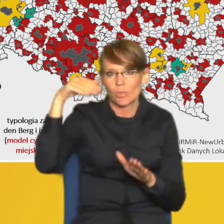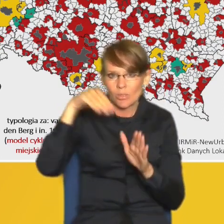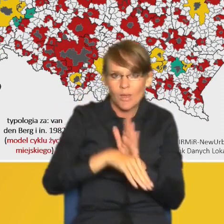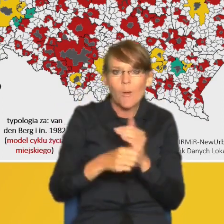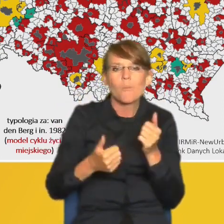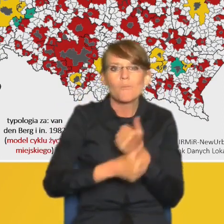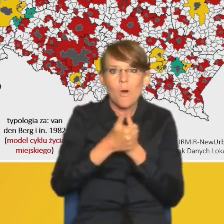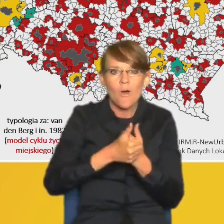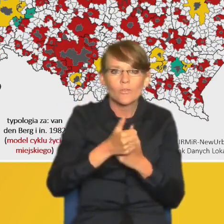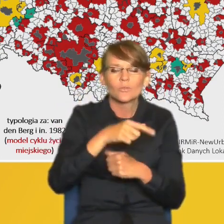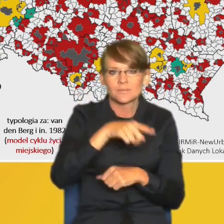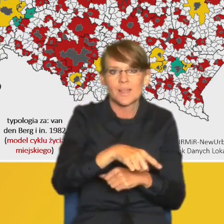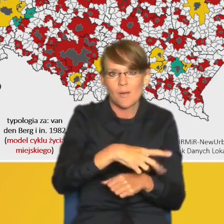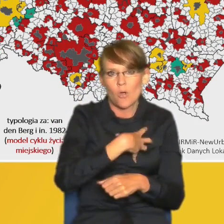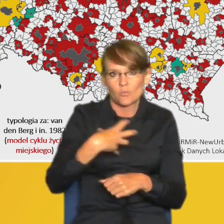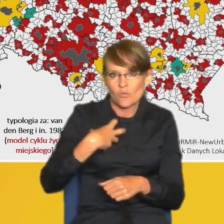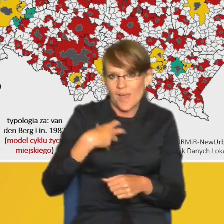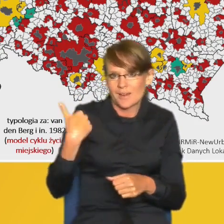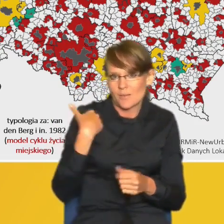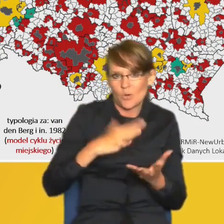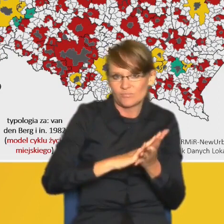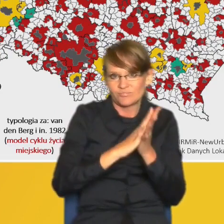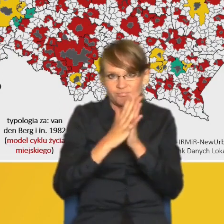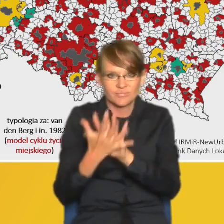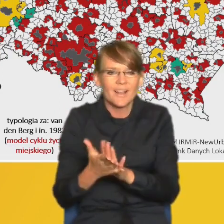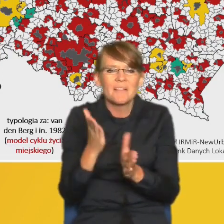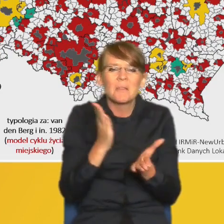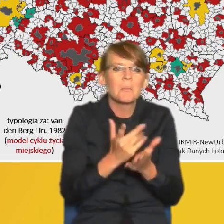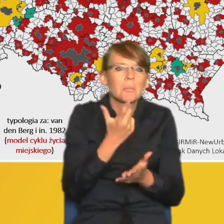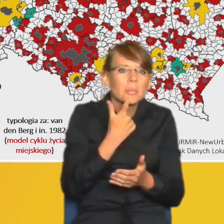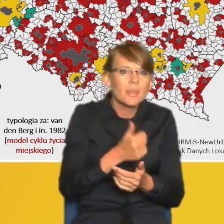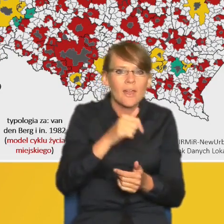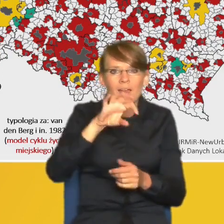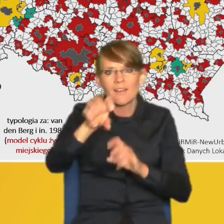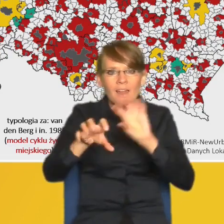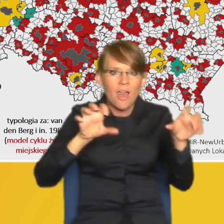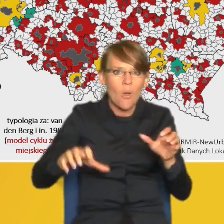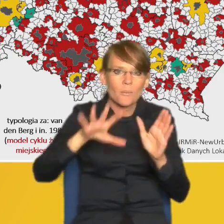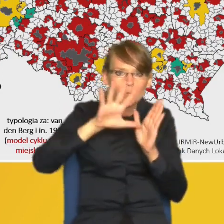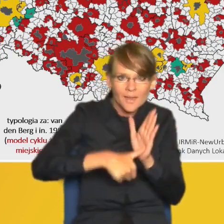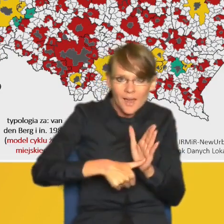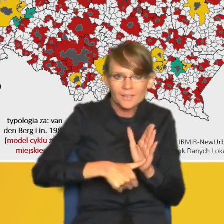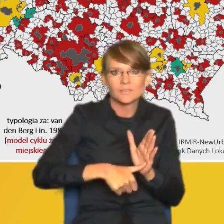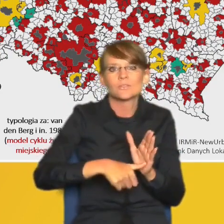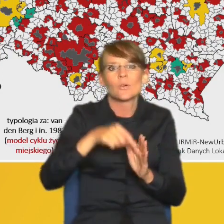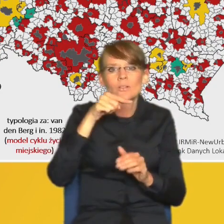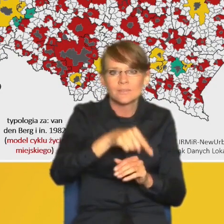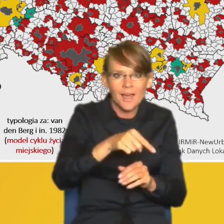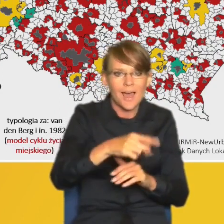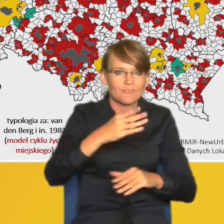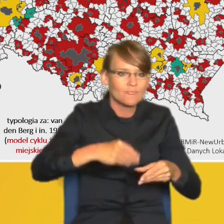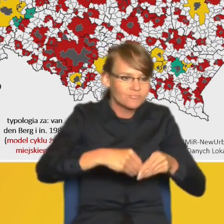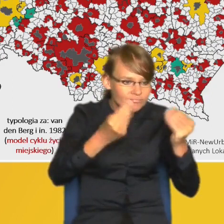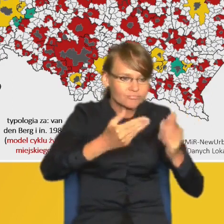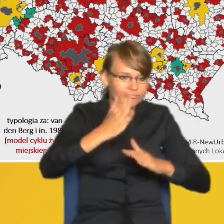gospodarczej. I tylko nieliczne regiony miejskie znajdujące się w fazie urbanizacji, która